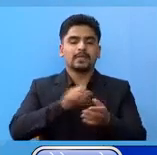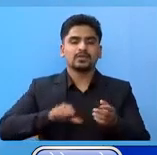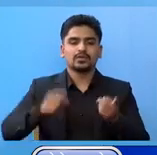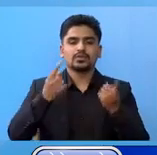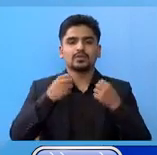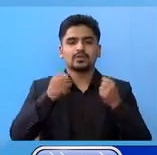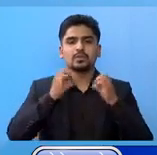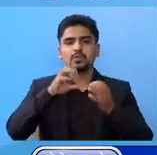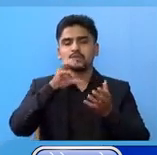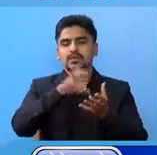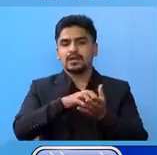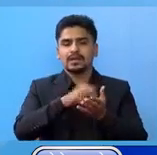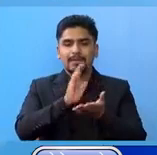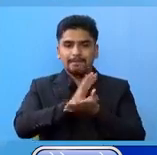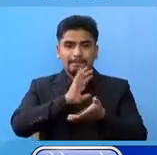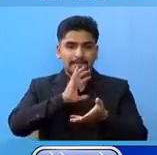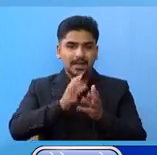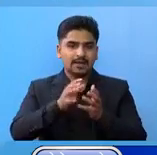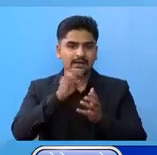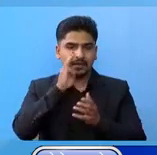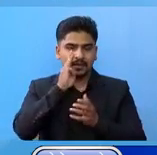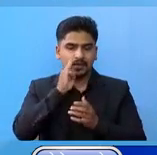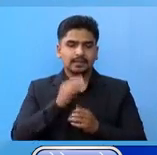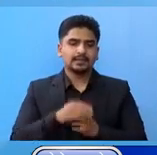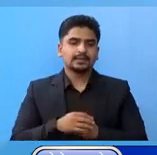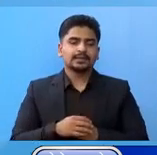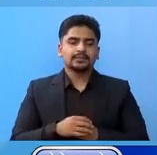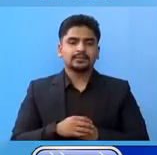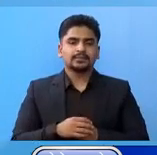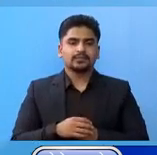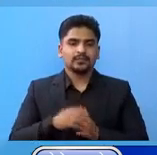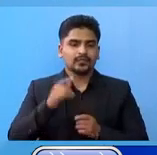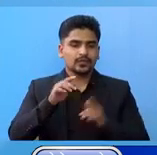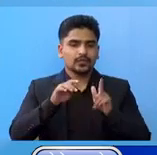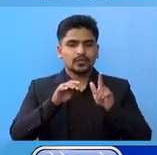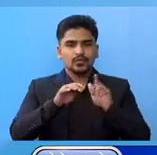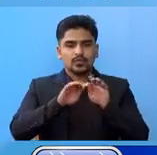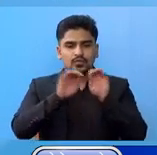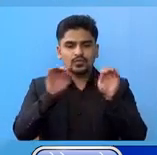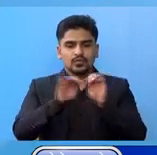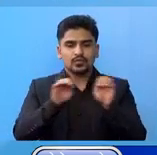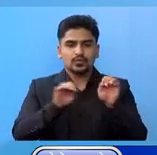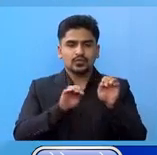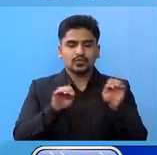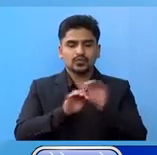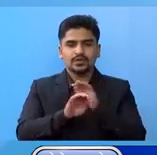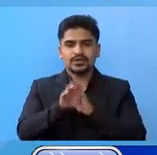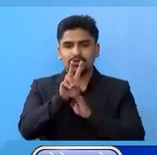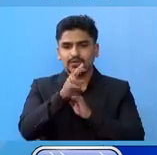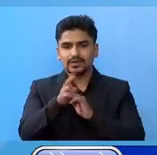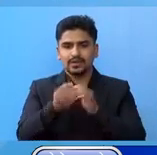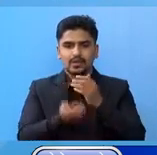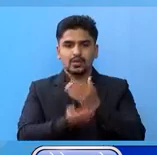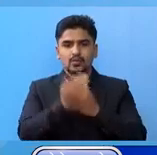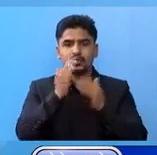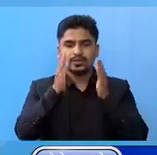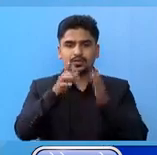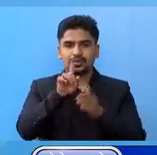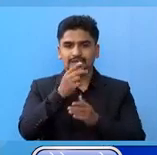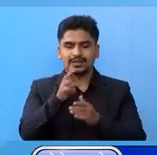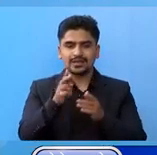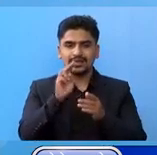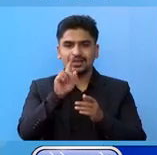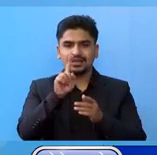परियोक्साला बिर्याट नगर मां सुन्सरी का दुई जना उदैपूर का एक जना